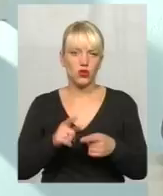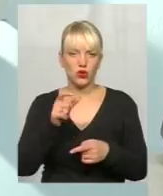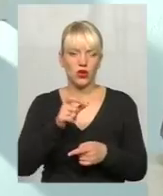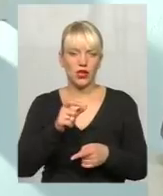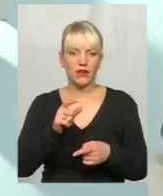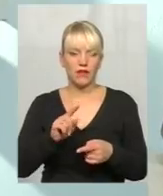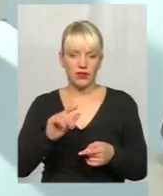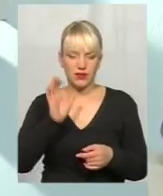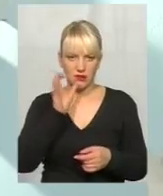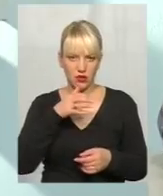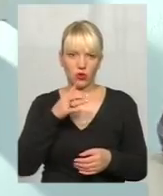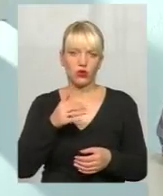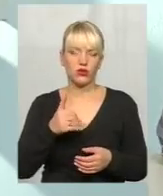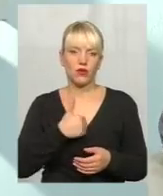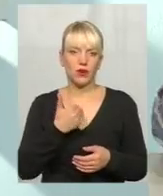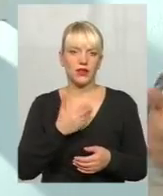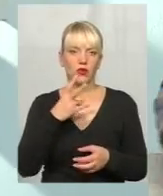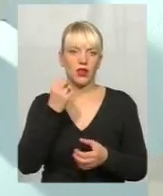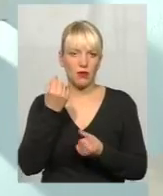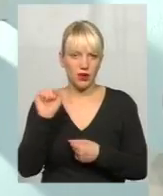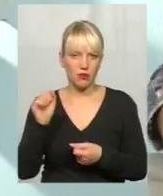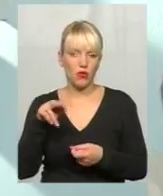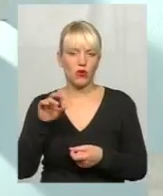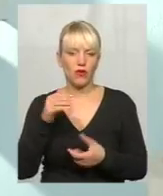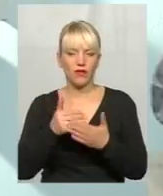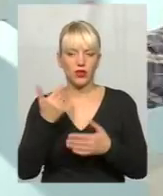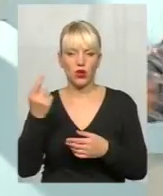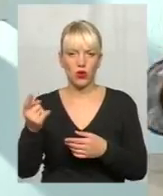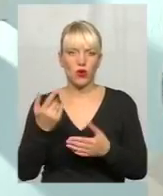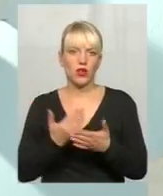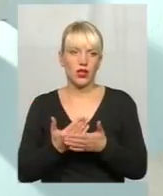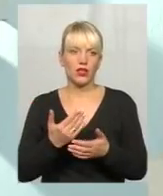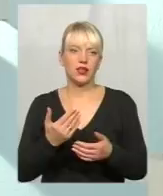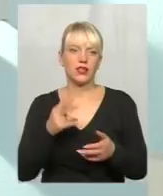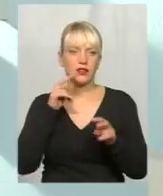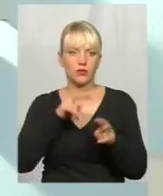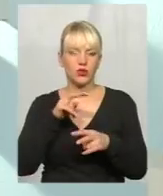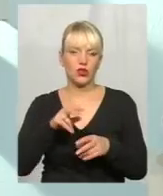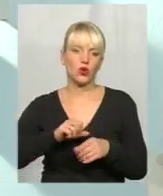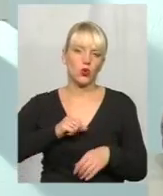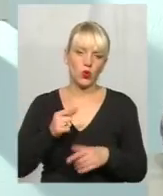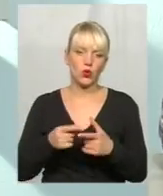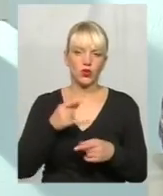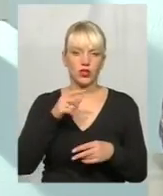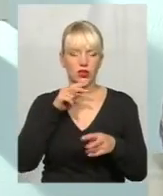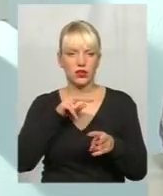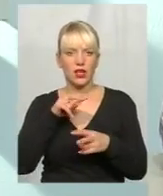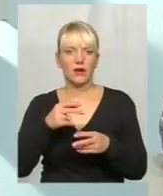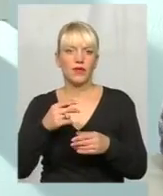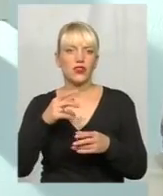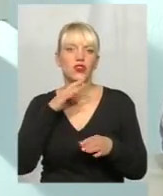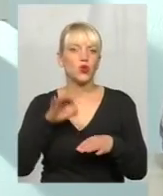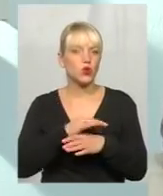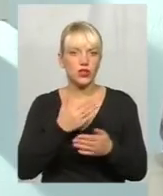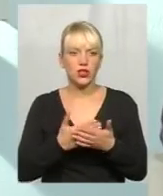претендує на якусь перемогу, від нього є спостерігач, там, дружина, чи сусід, чи друг. І навіть від тих кандидатів, які